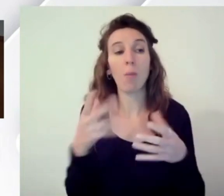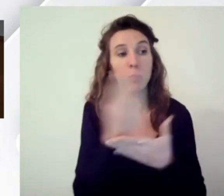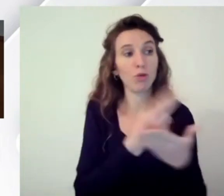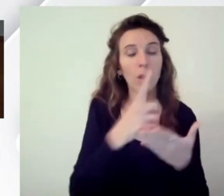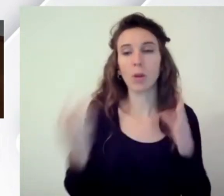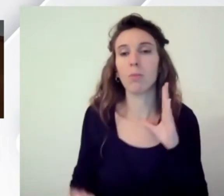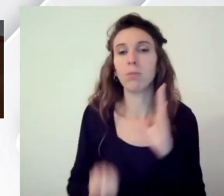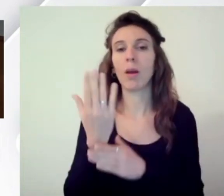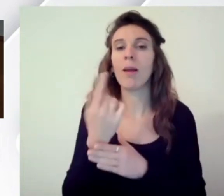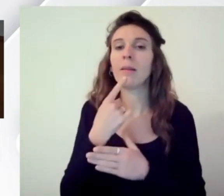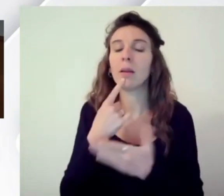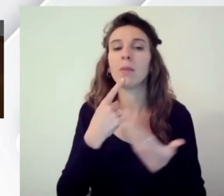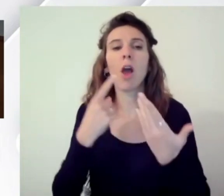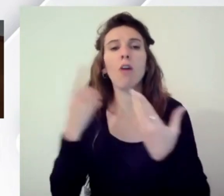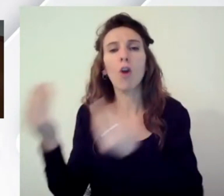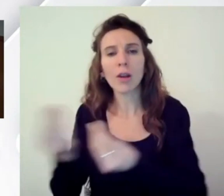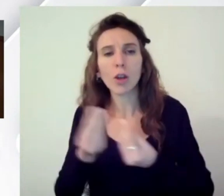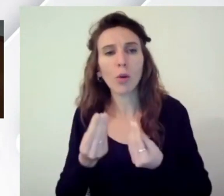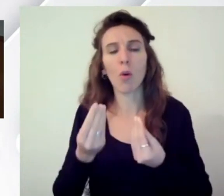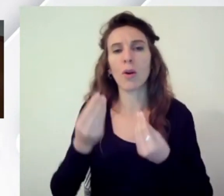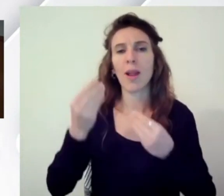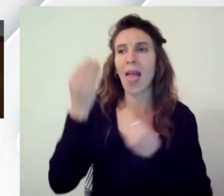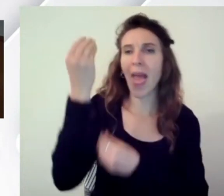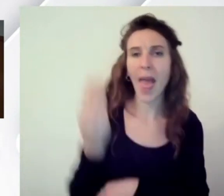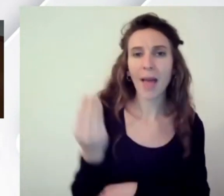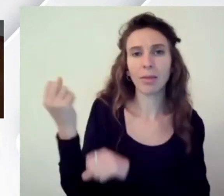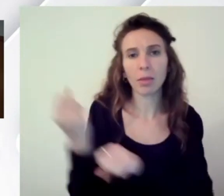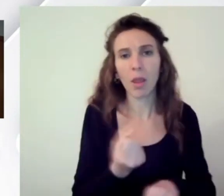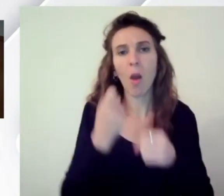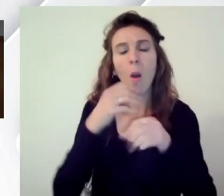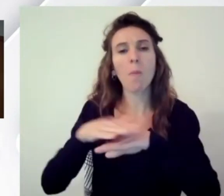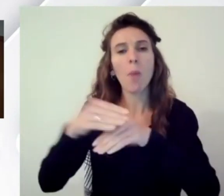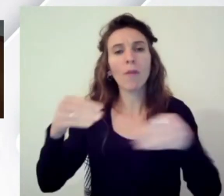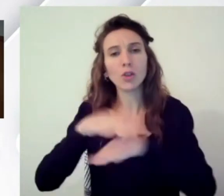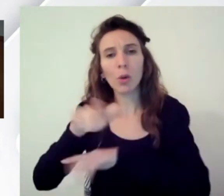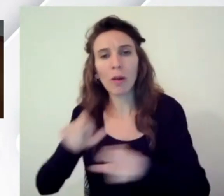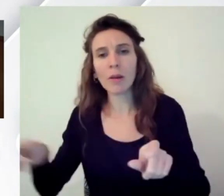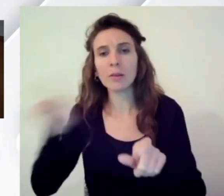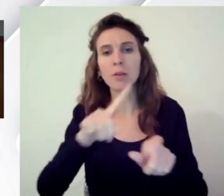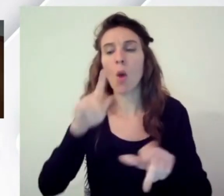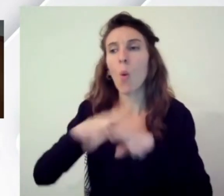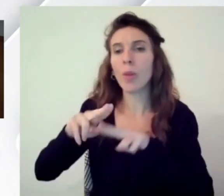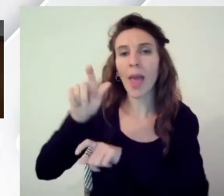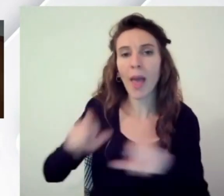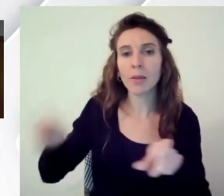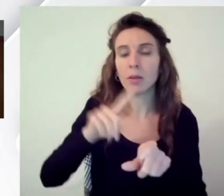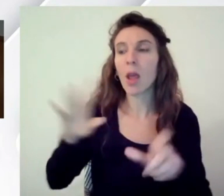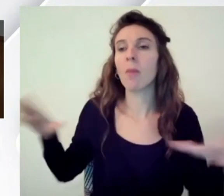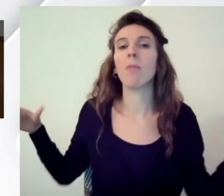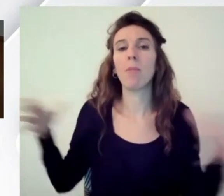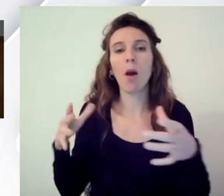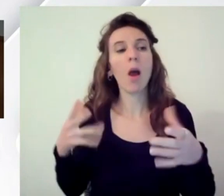fatta di fornitori di enti di professionisti di utenti e l'accessibilità si può fare anche